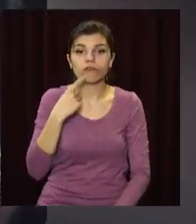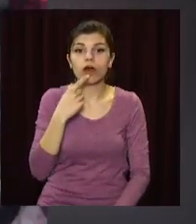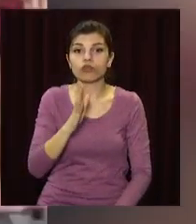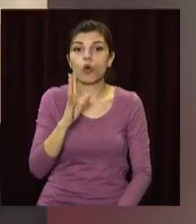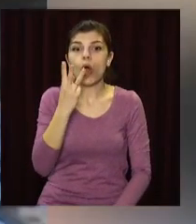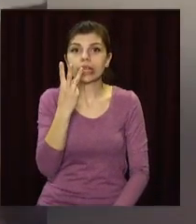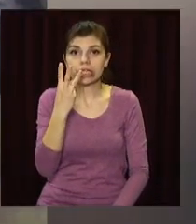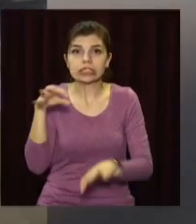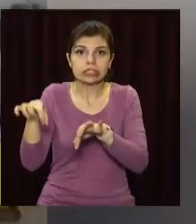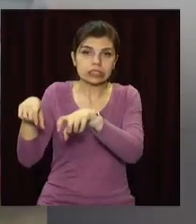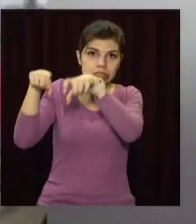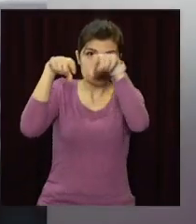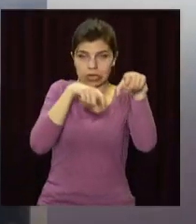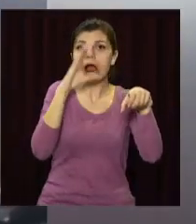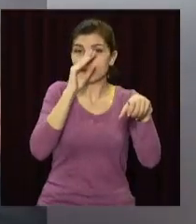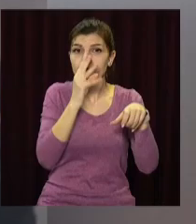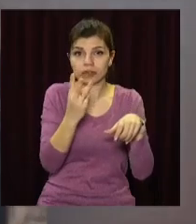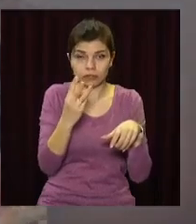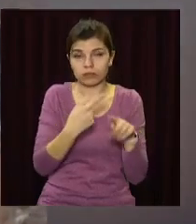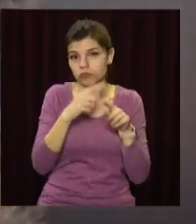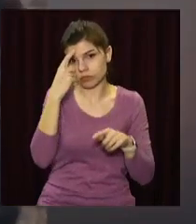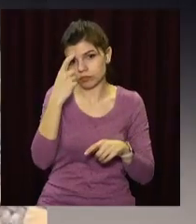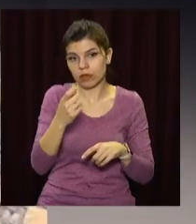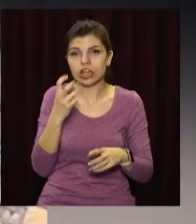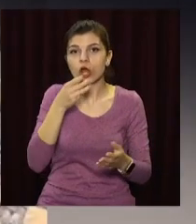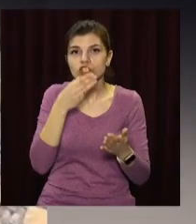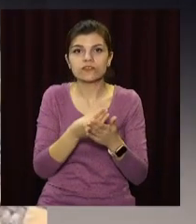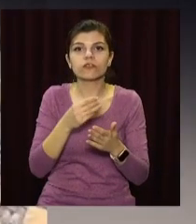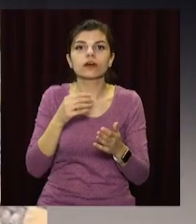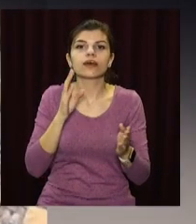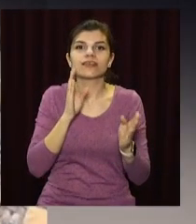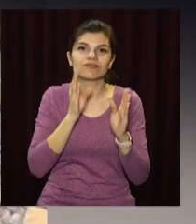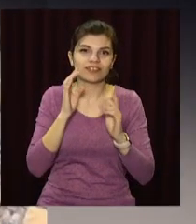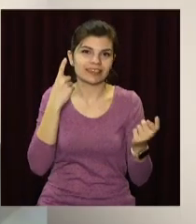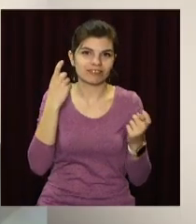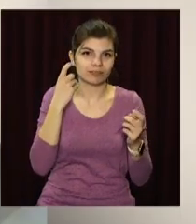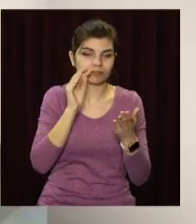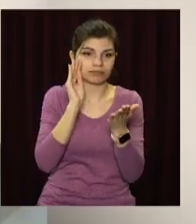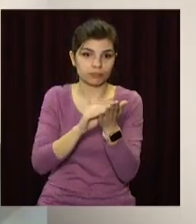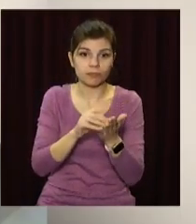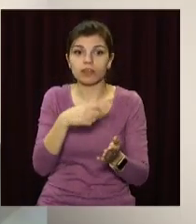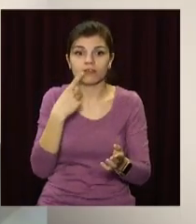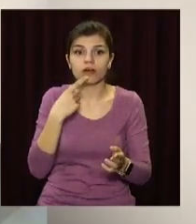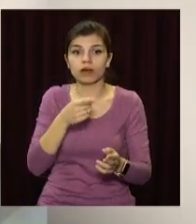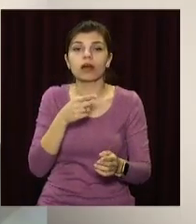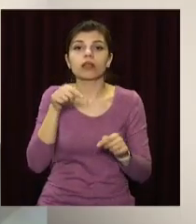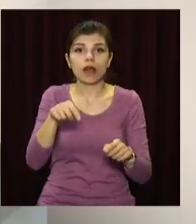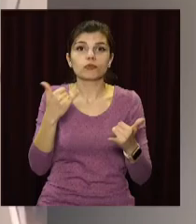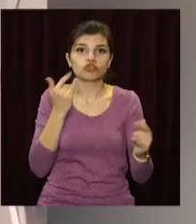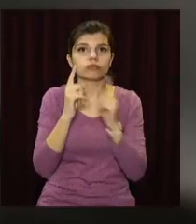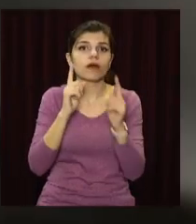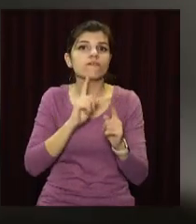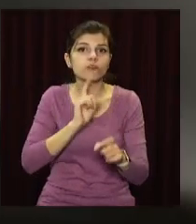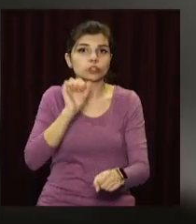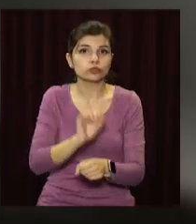повідомив представник Укрзалізниці Олександр Перцовський на своїй сторінці у соцмережі. За його словами, переїзд там перекрили,